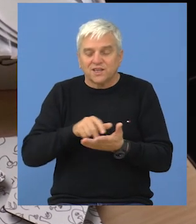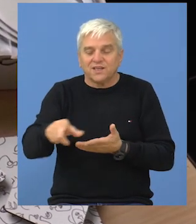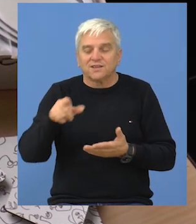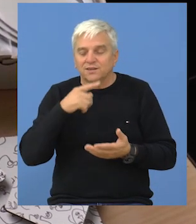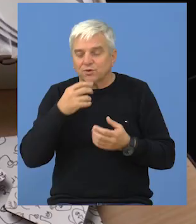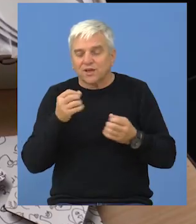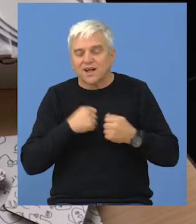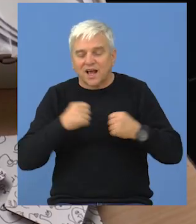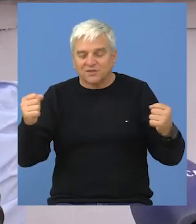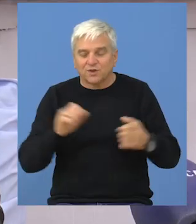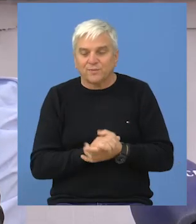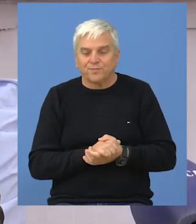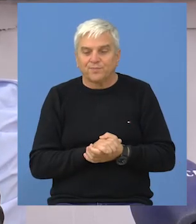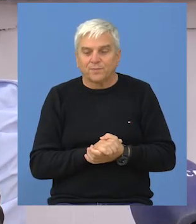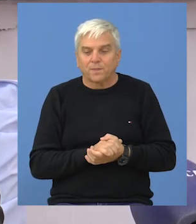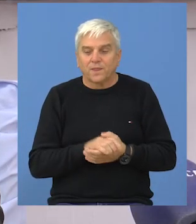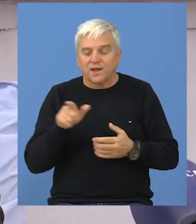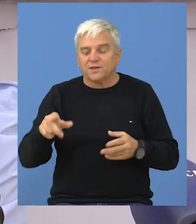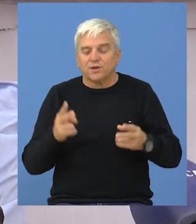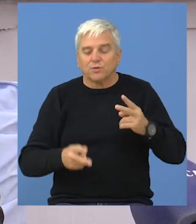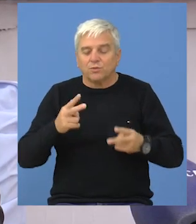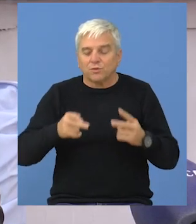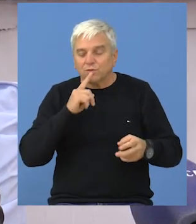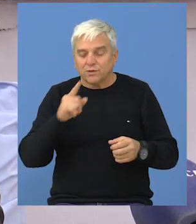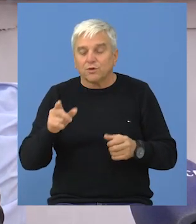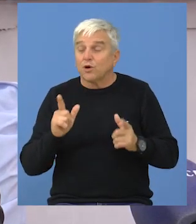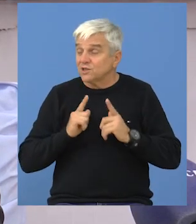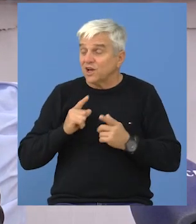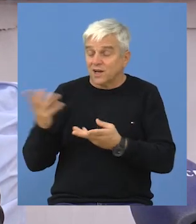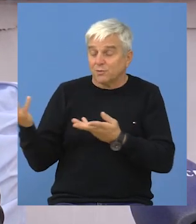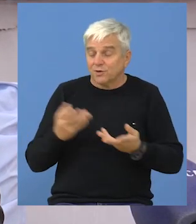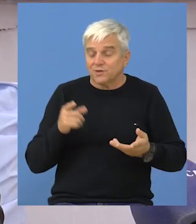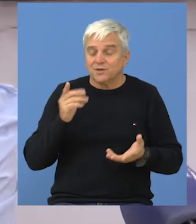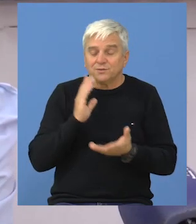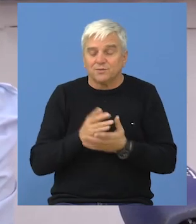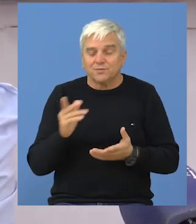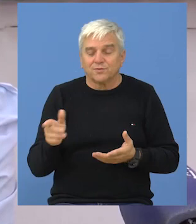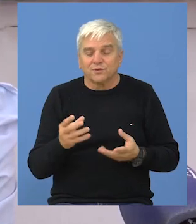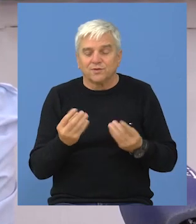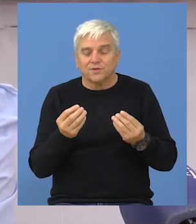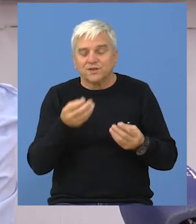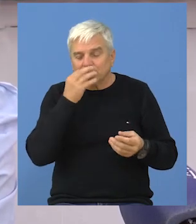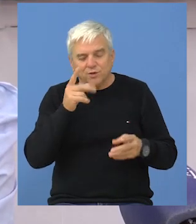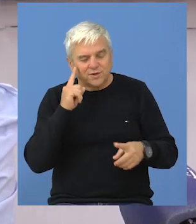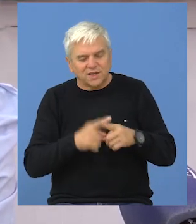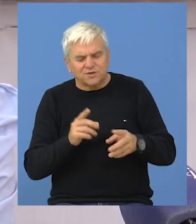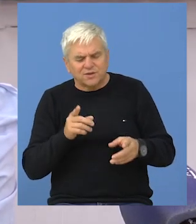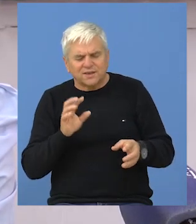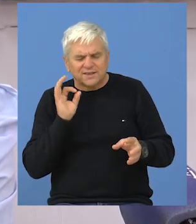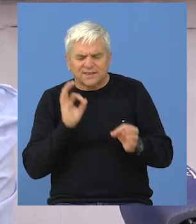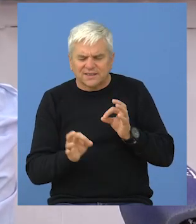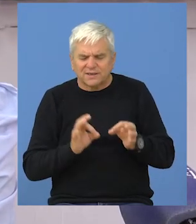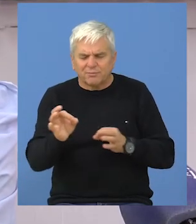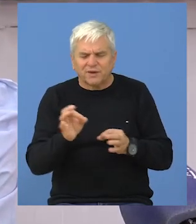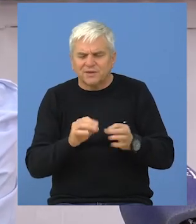ići taj proces i ove robote koje čekamo će biti mnogo preciznije